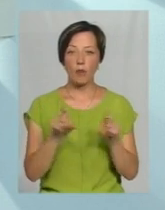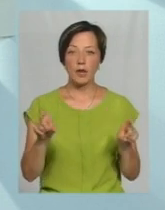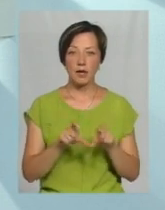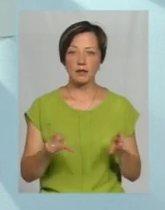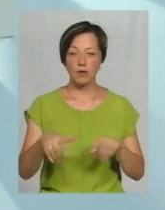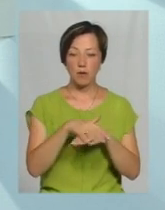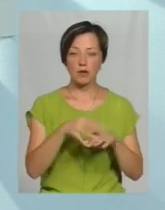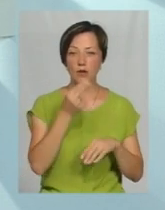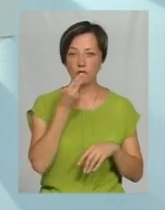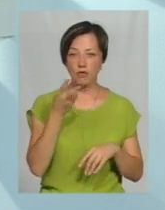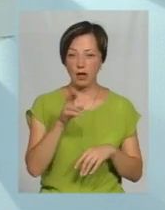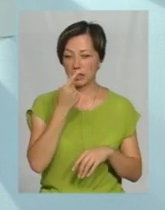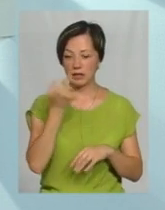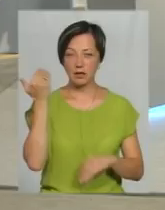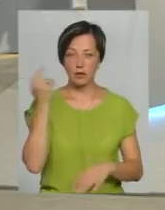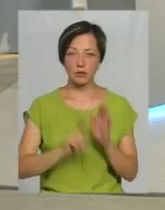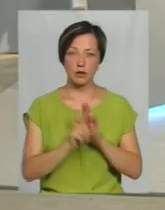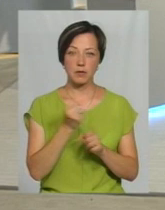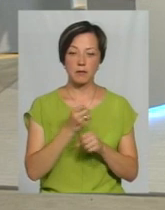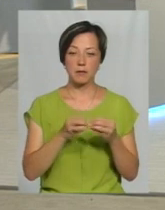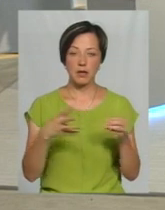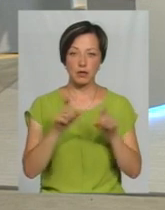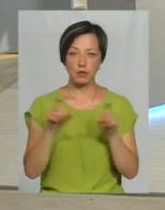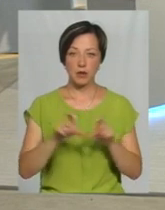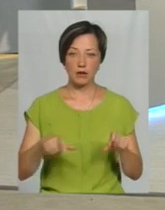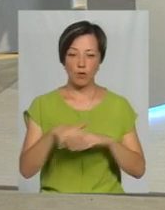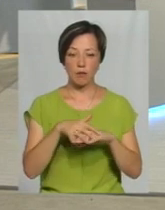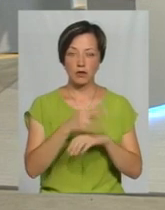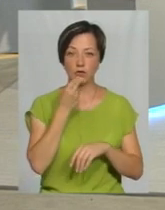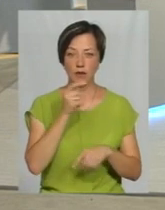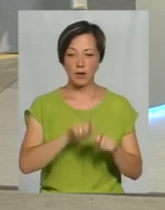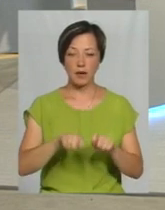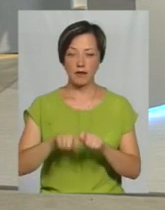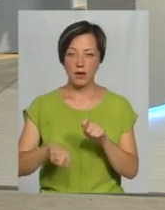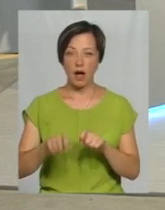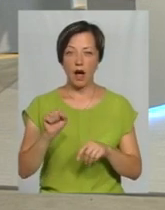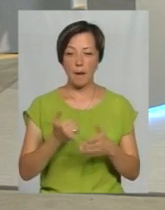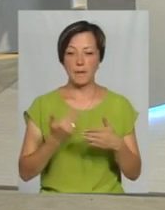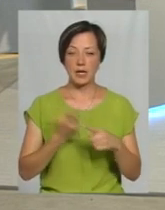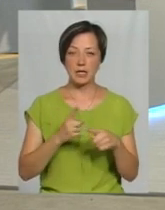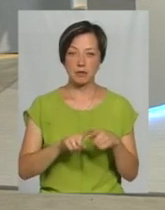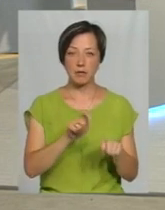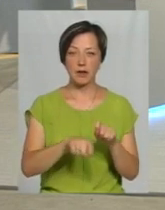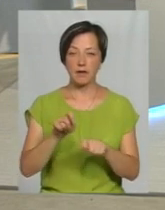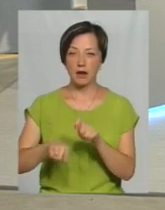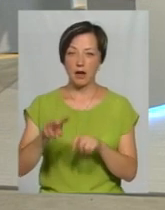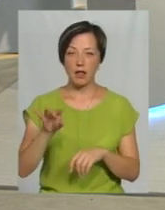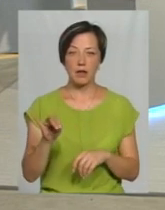громадського харчування. недавно почали працювати, десь 15 об'єктів громадського харчування перевірили, а перед цим перевіряли